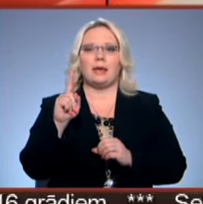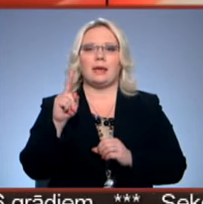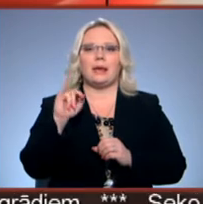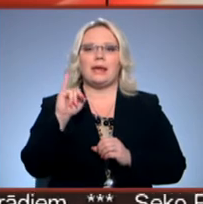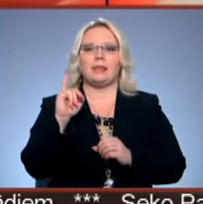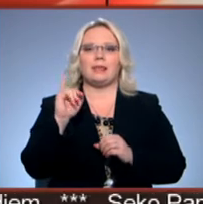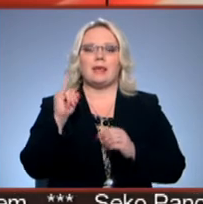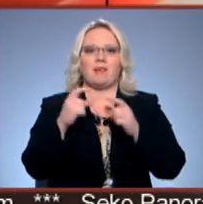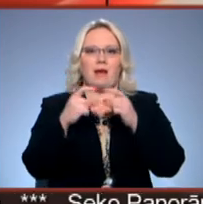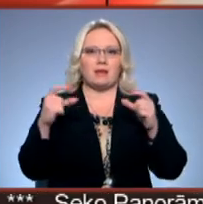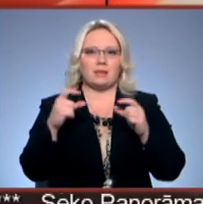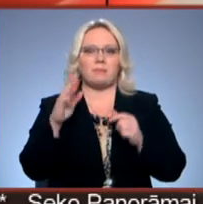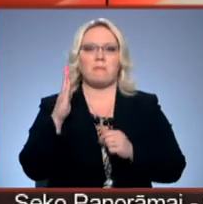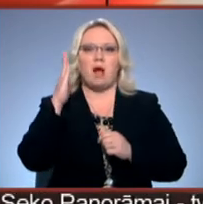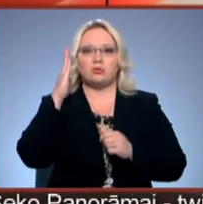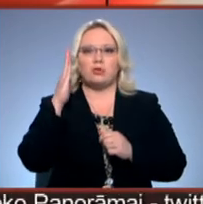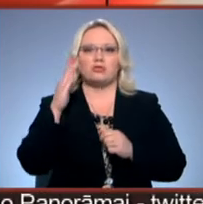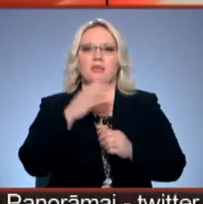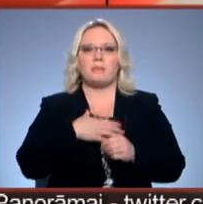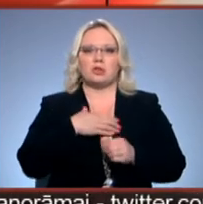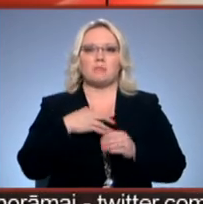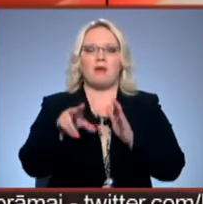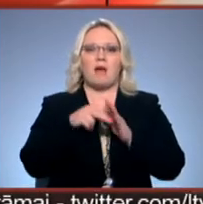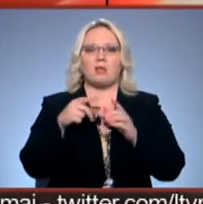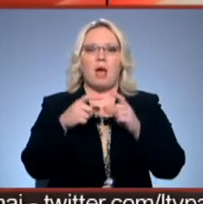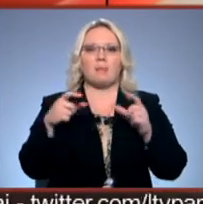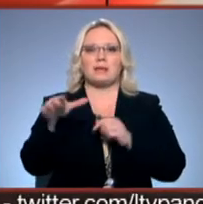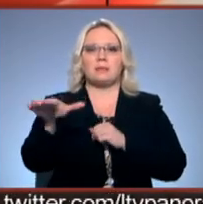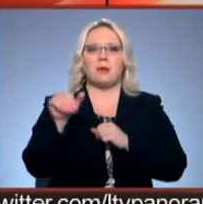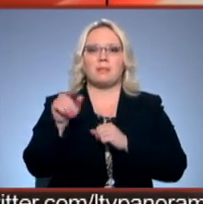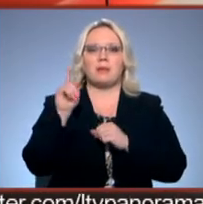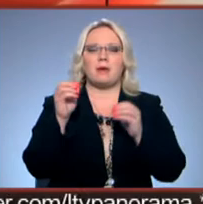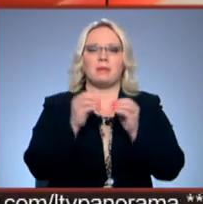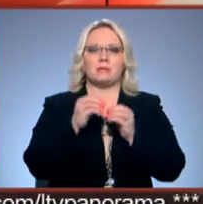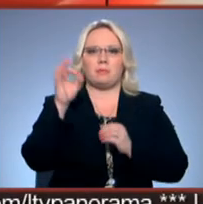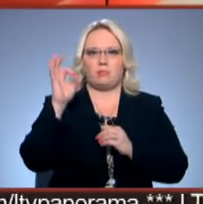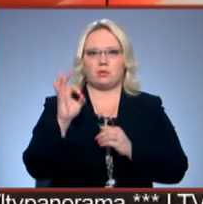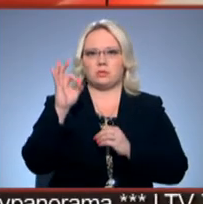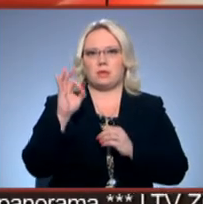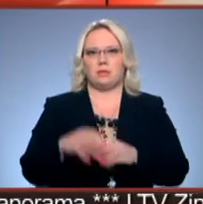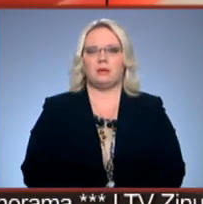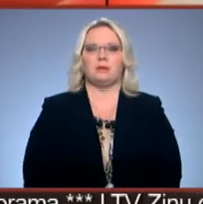kartas, bet balsošanai nepieciešamās vēlētāju apliecības izņēmuši tikai aptuveni 10%.